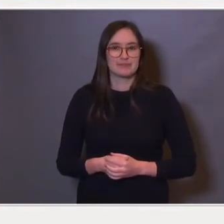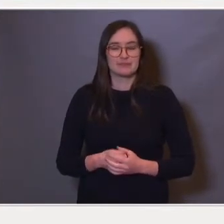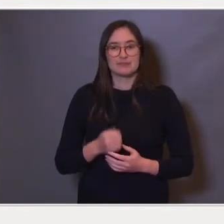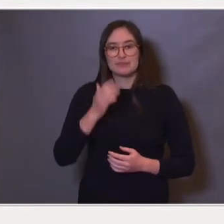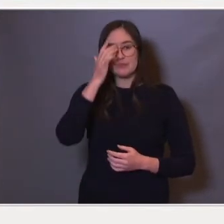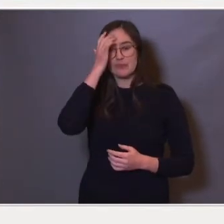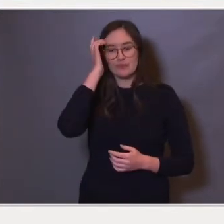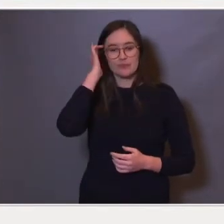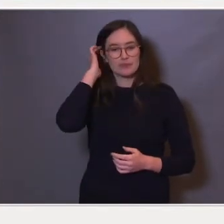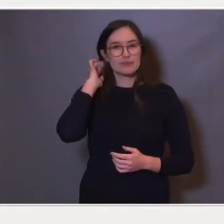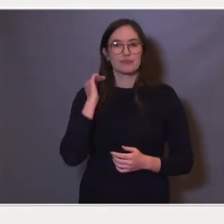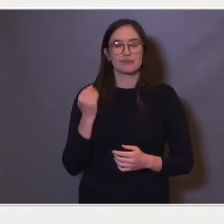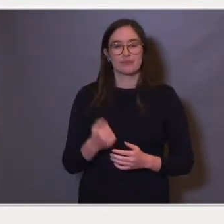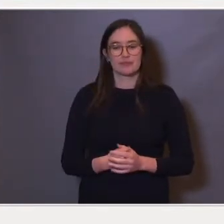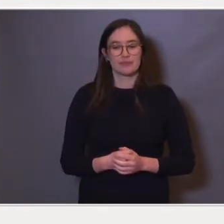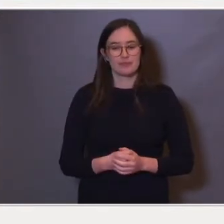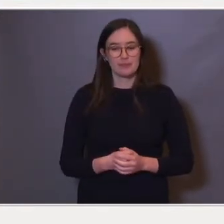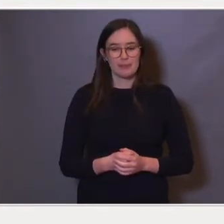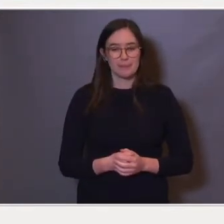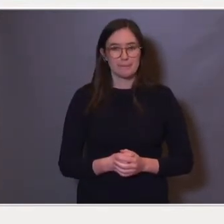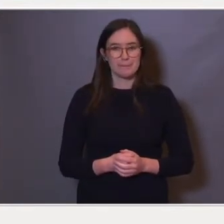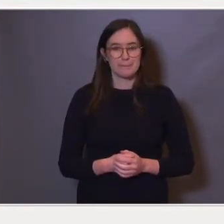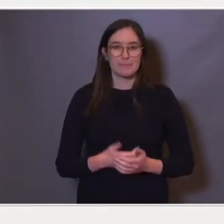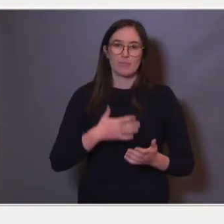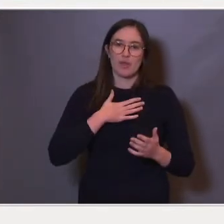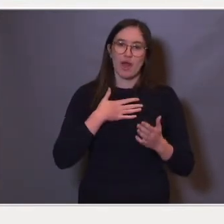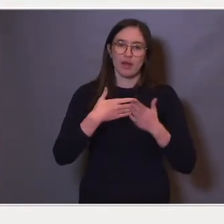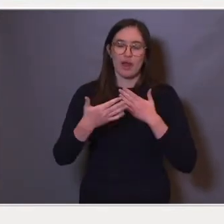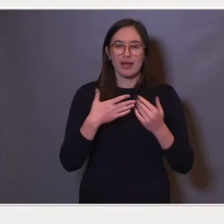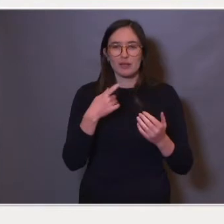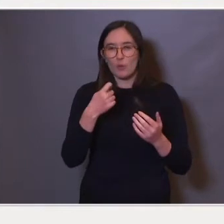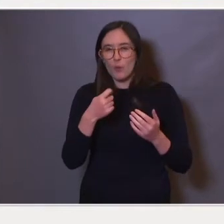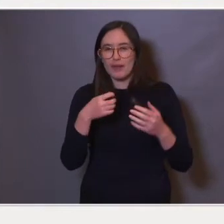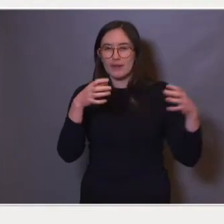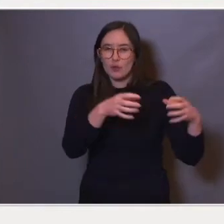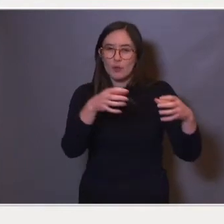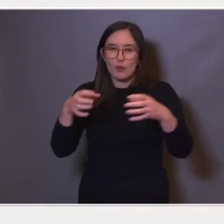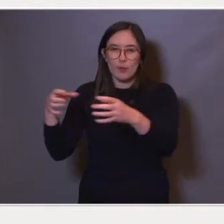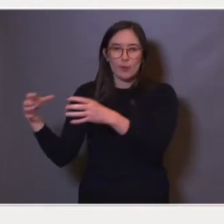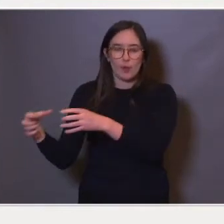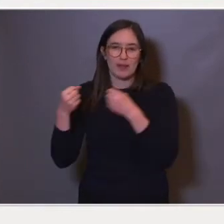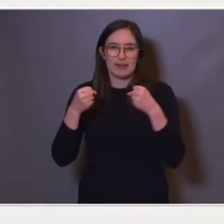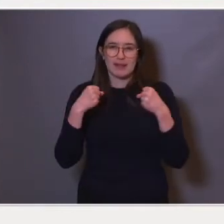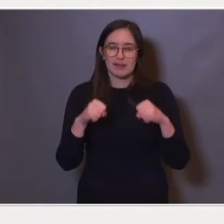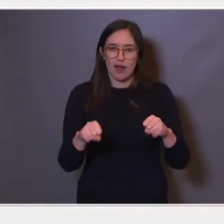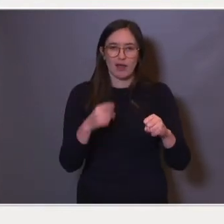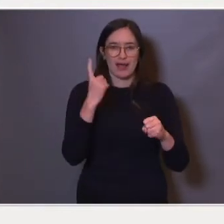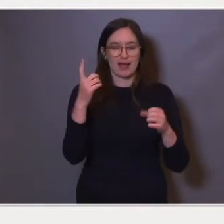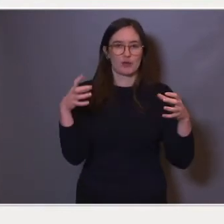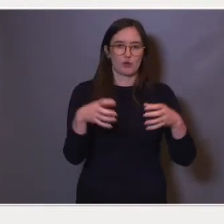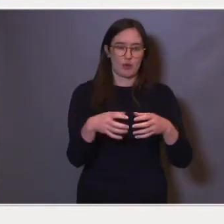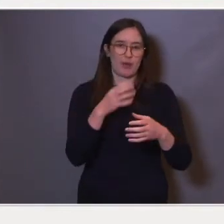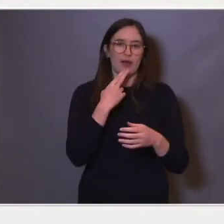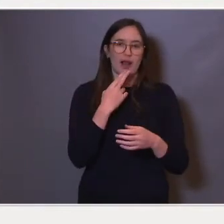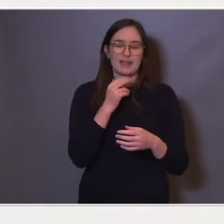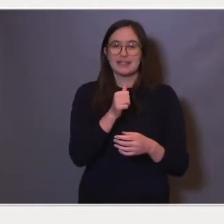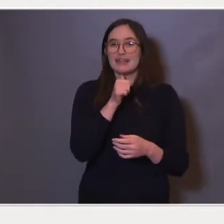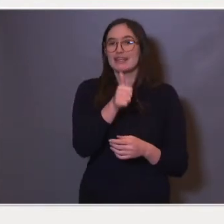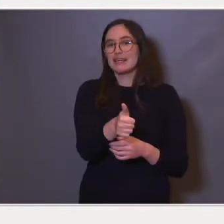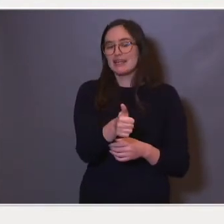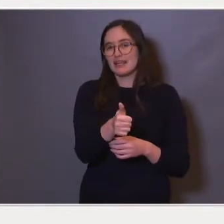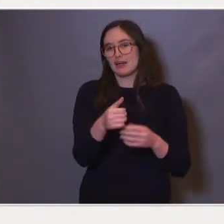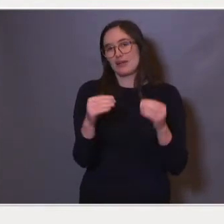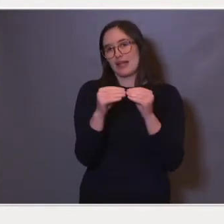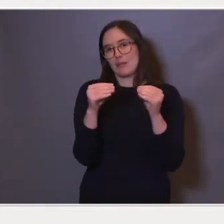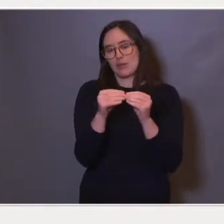Så har vi laget noen grupper av tiltak, og den ene gruppen har vi kalt tidlig og tilpasset innsats, og